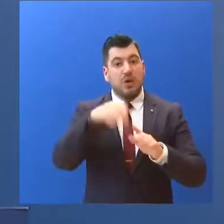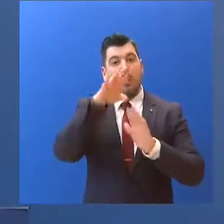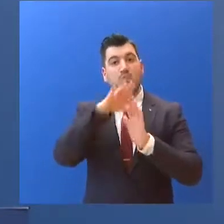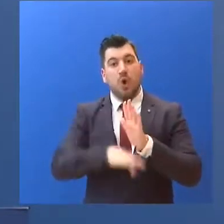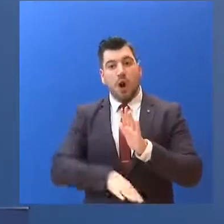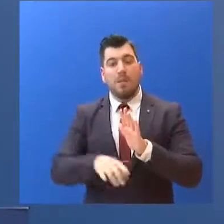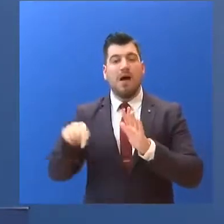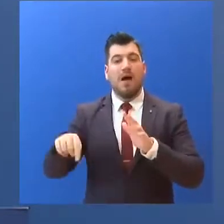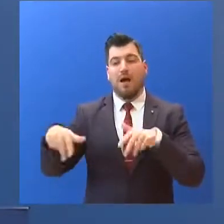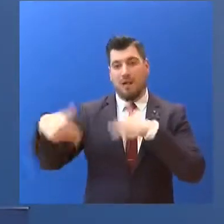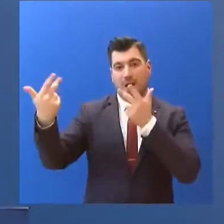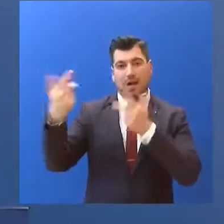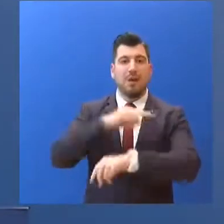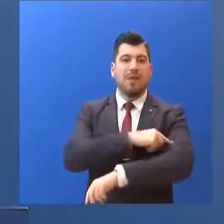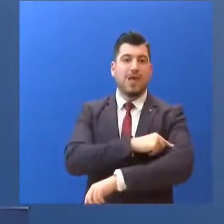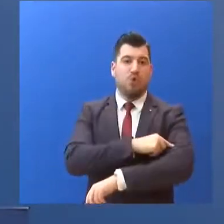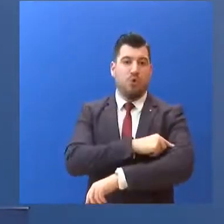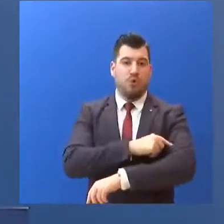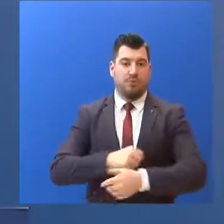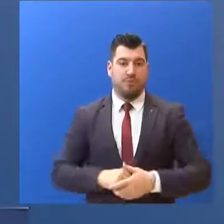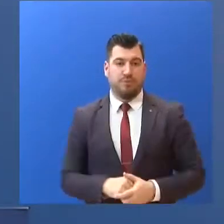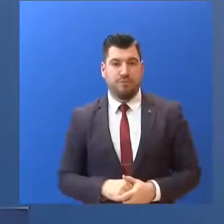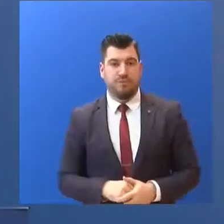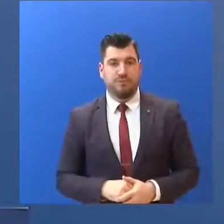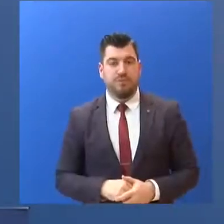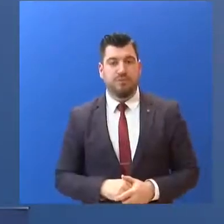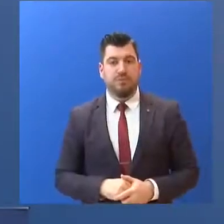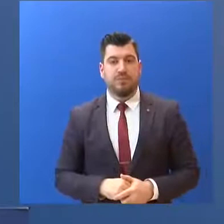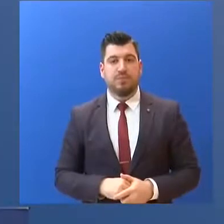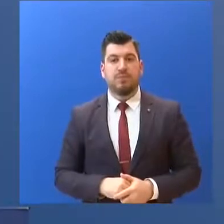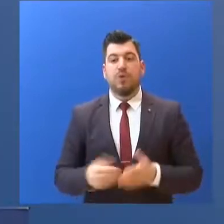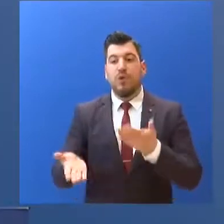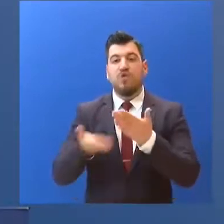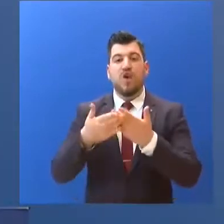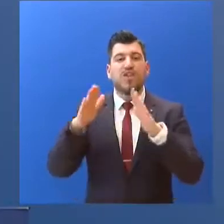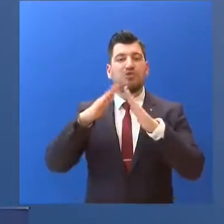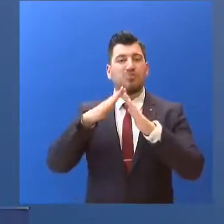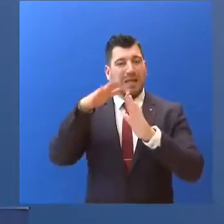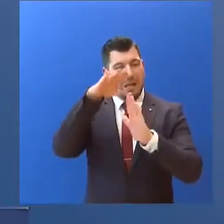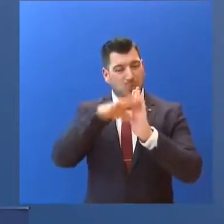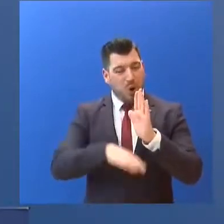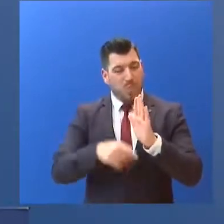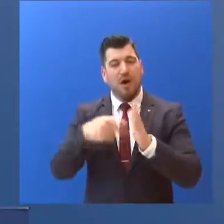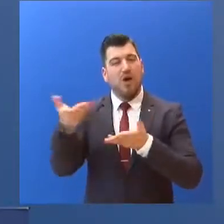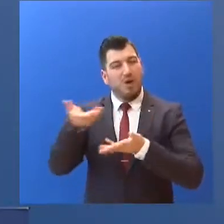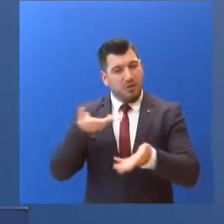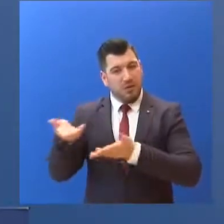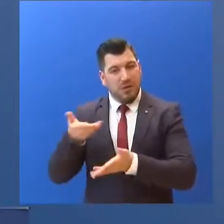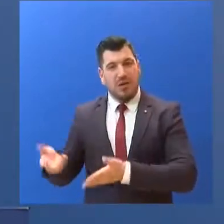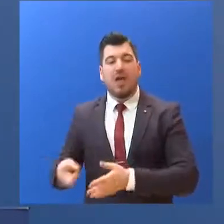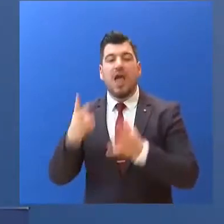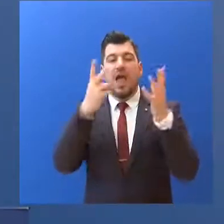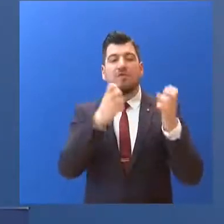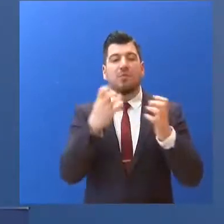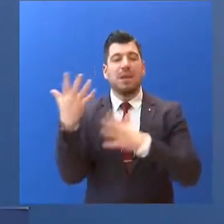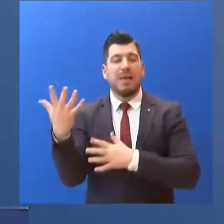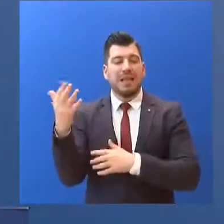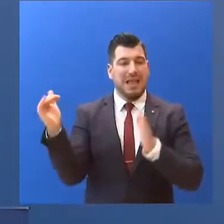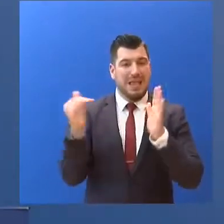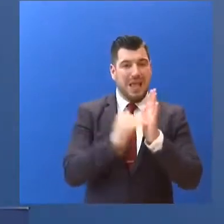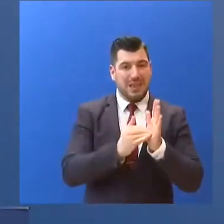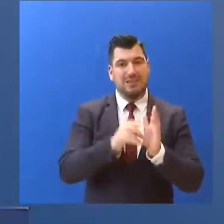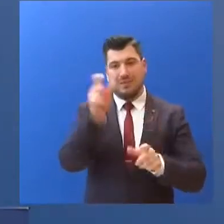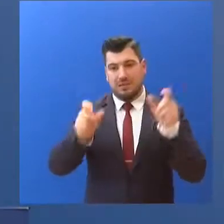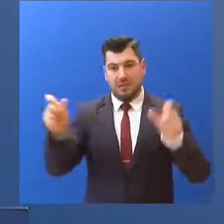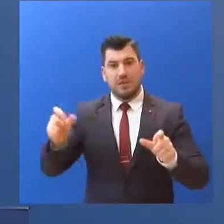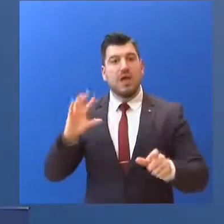τηλεοιατρικής. Σημειώνεται ότι το πρόγραμμα βοήθειας στο σπίτι... εξυπηρετεί περίπου 75.000 πολίτες... σε καθημερινή βάση.